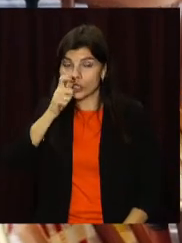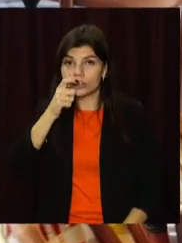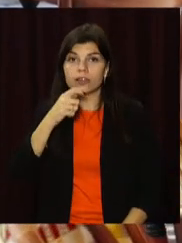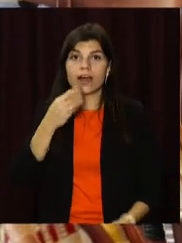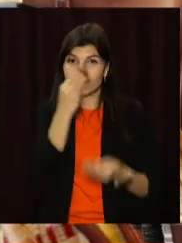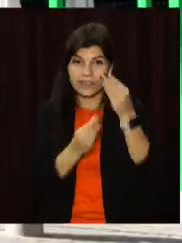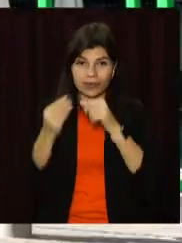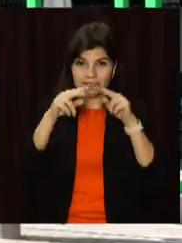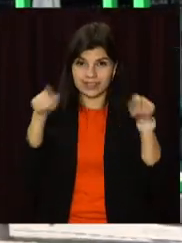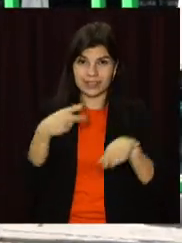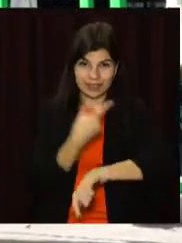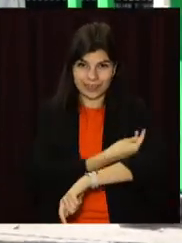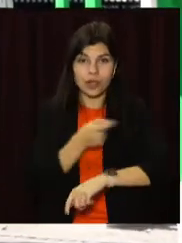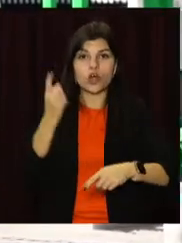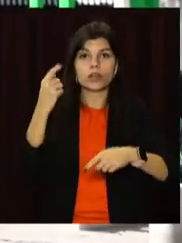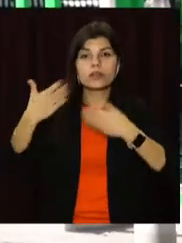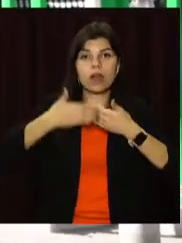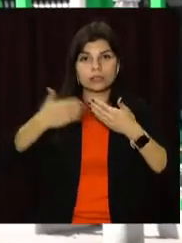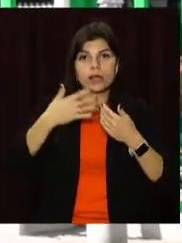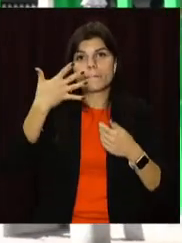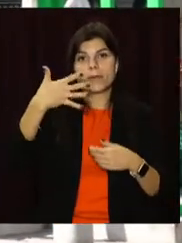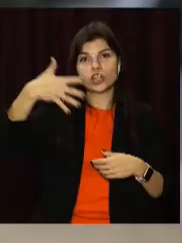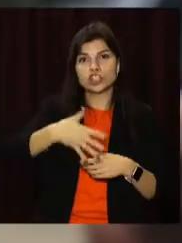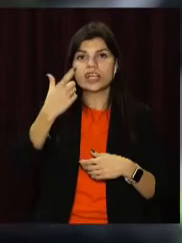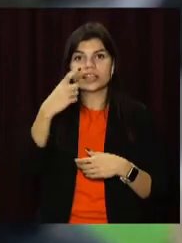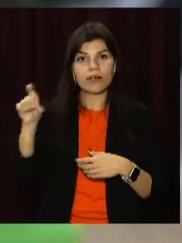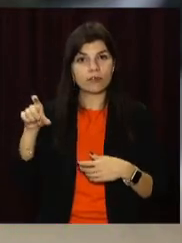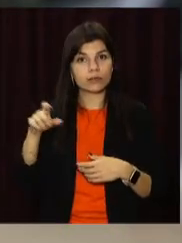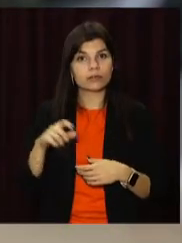подання фейкового сертифіката – покарання до 5 тисяч євро.